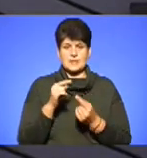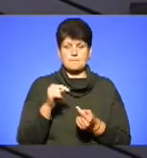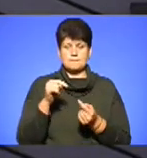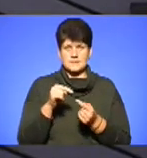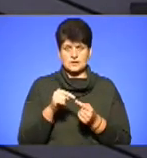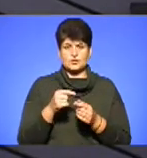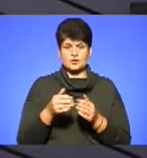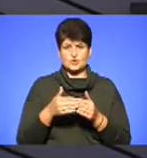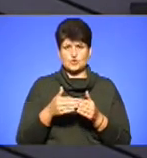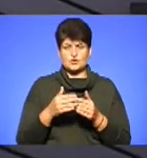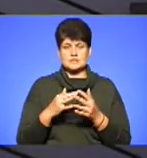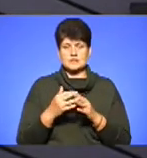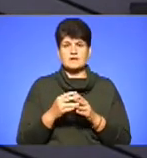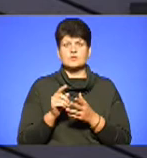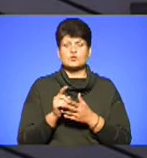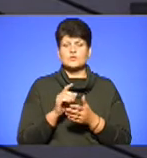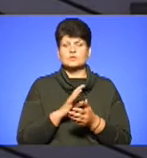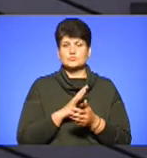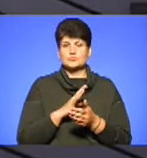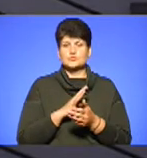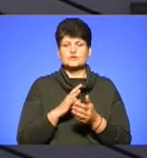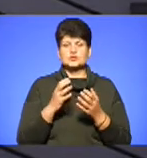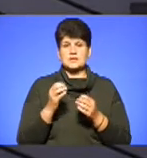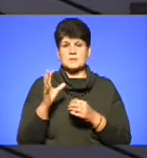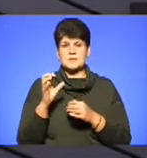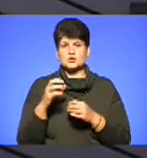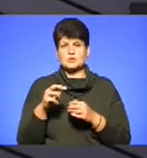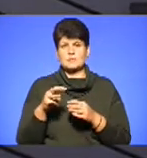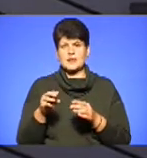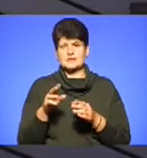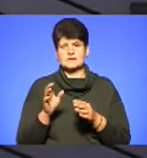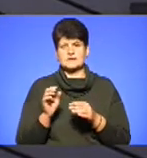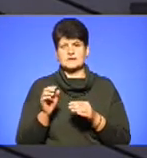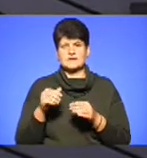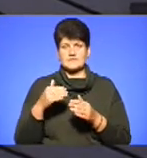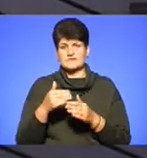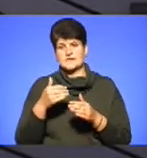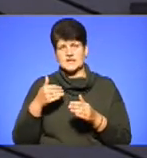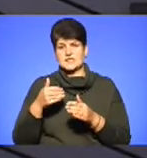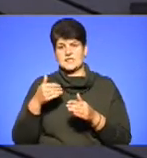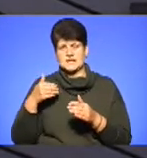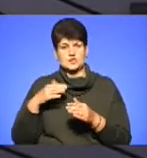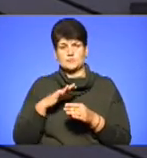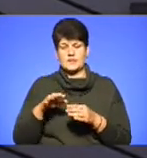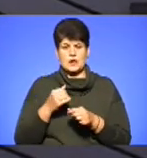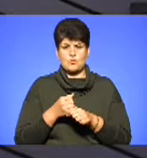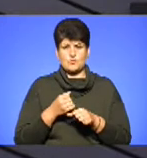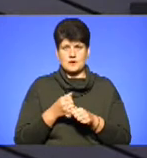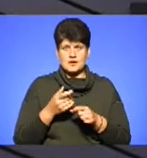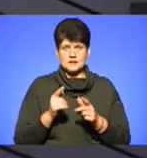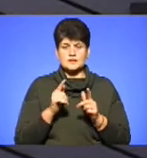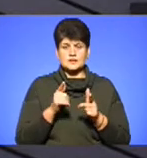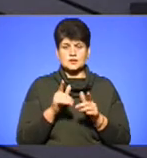села, то він мусив ще на 500 метрів лишити полосу і відійти, щоб не обробляти на цьому. Згідно